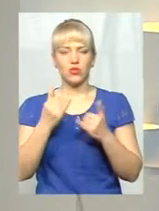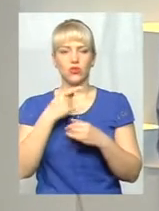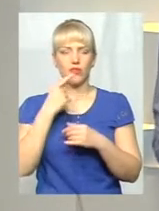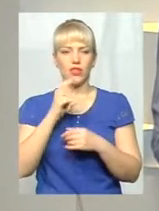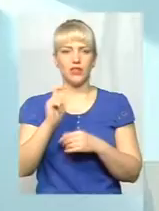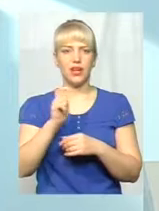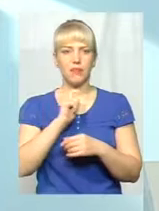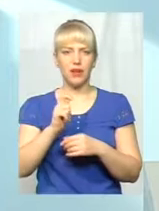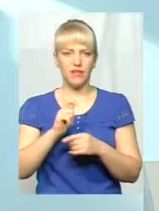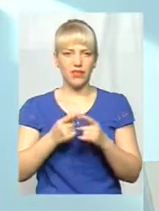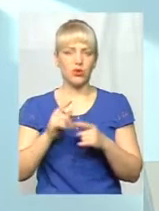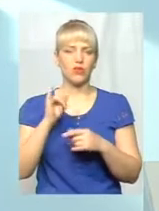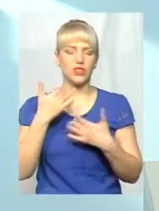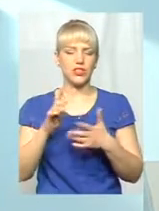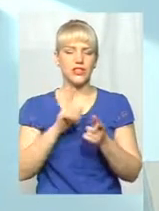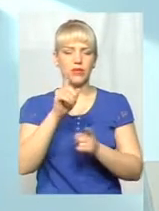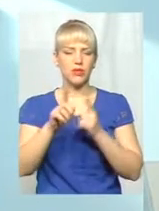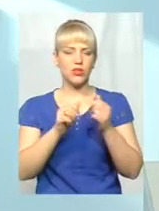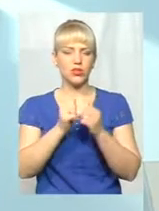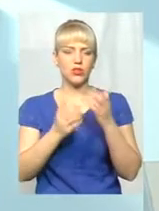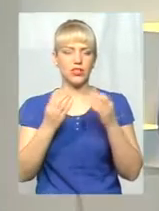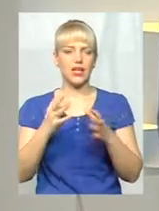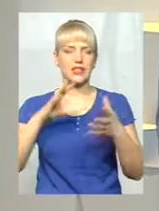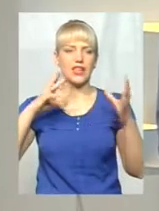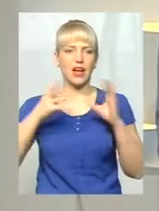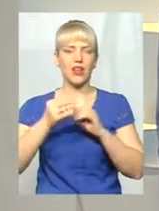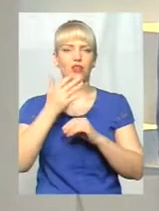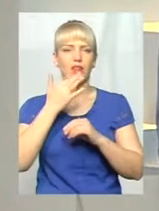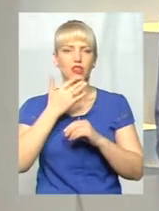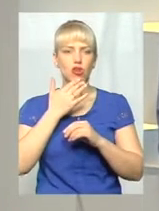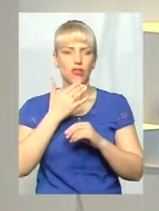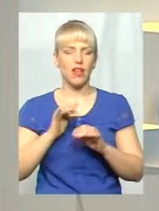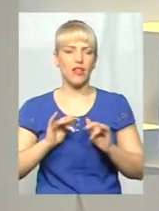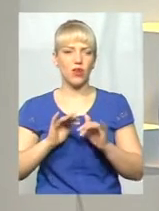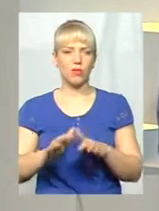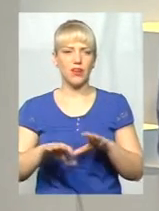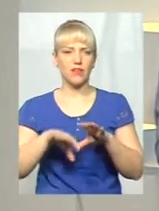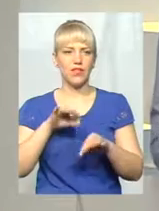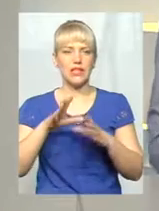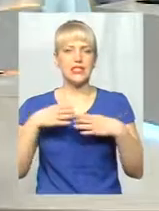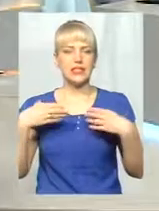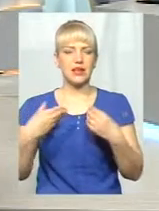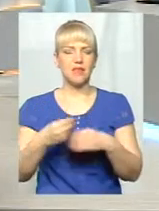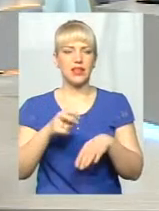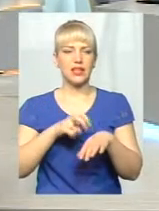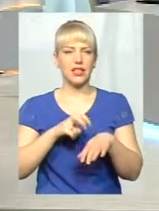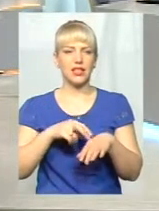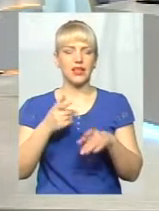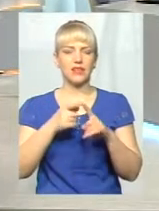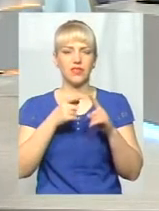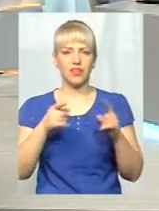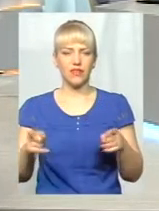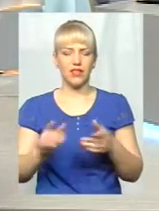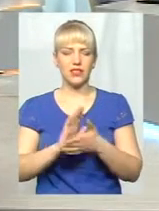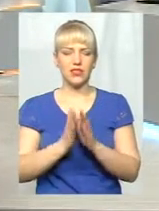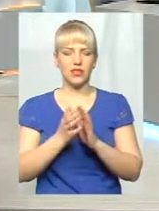брифінгу, вони змінюються щодня, бо загальна національна кампанія вибору сімейних лікарів триває. Ось станом на сьогодні, який вже маємо цікаві? станом на 15-го